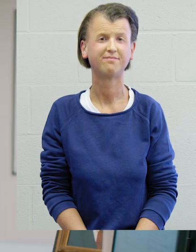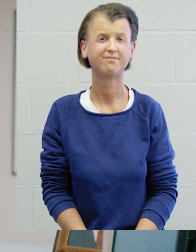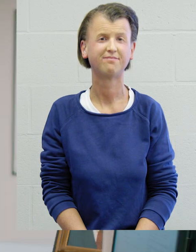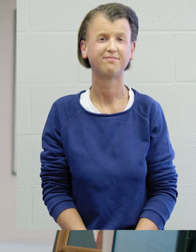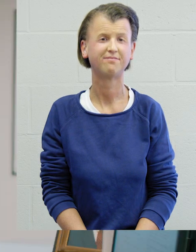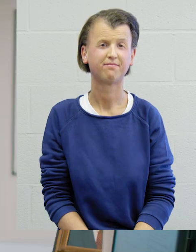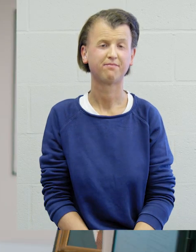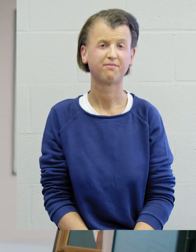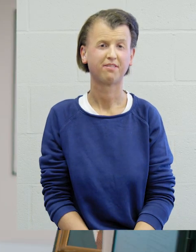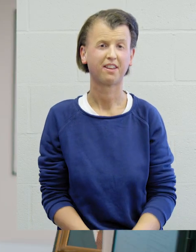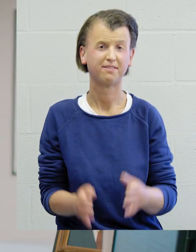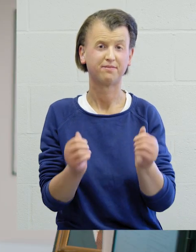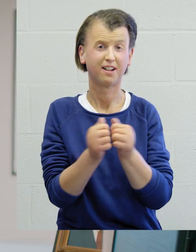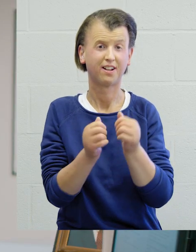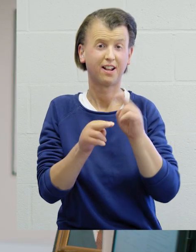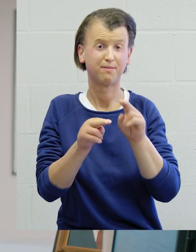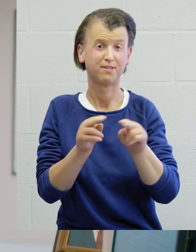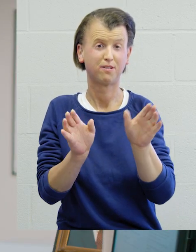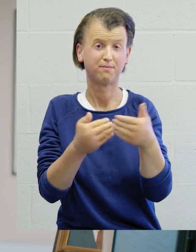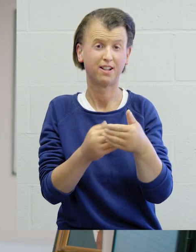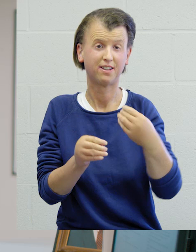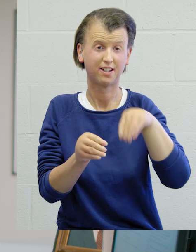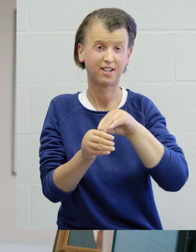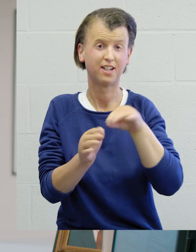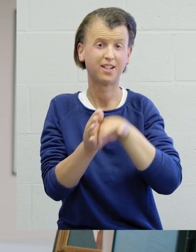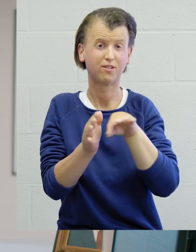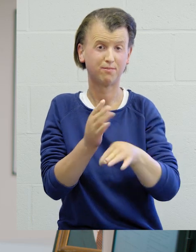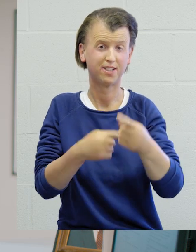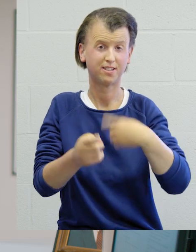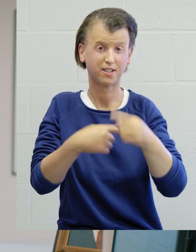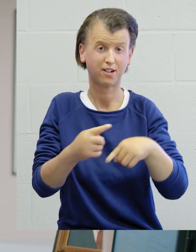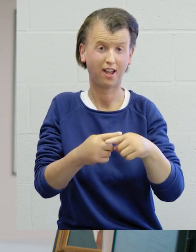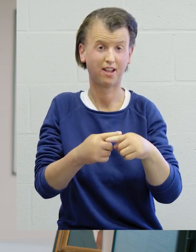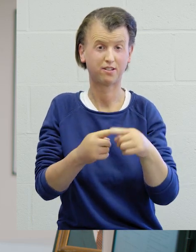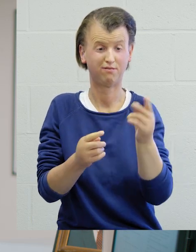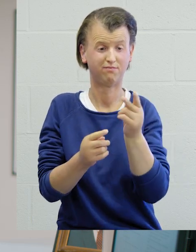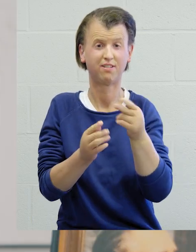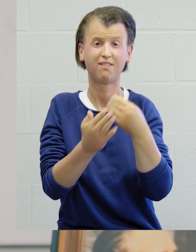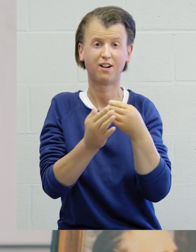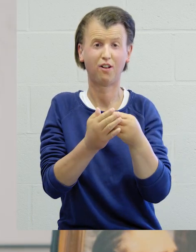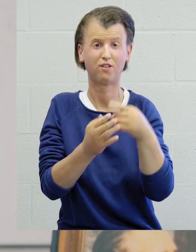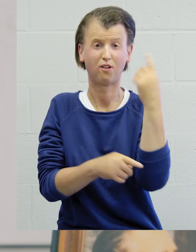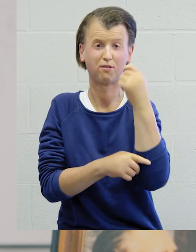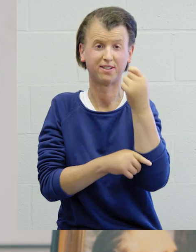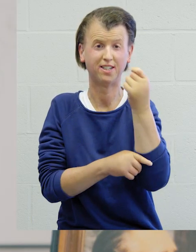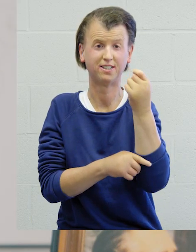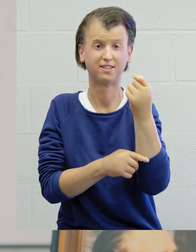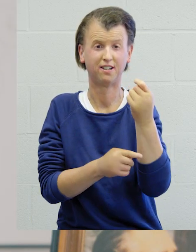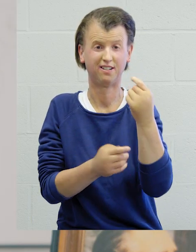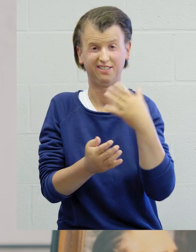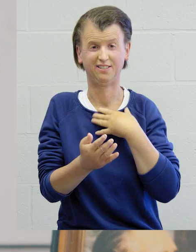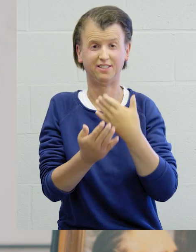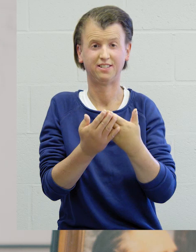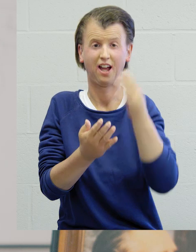Tout le développement qu'on a connu aux ateliers du Monceau, ça s'appuie sur une valeur qui est l'économie